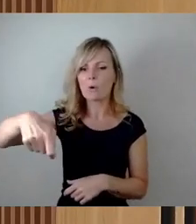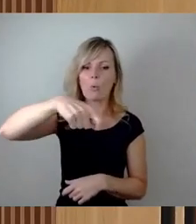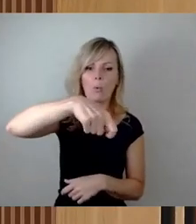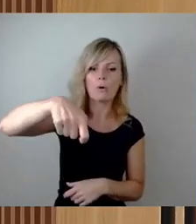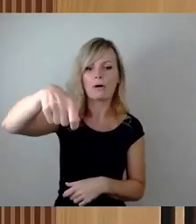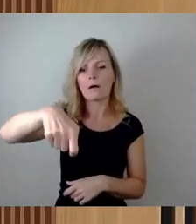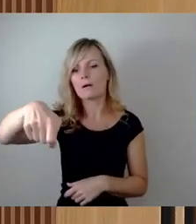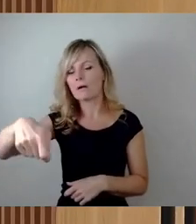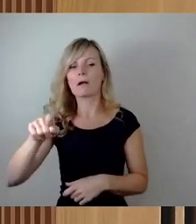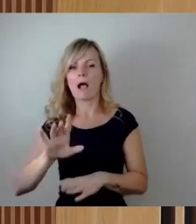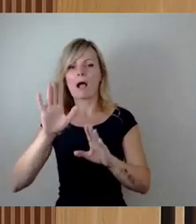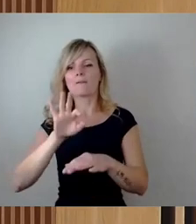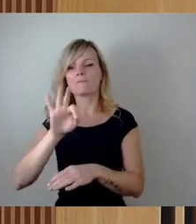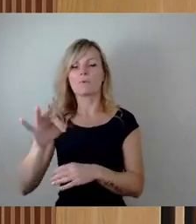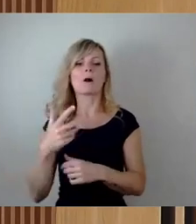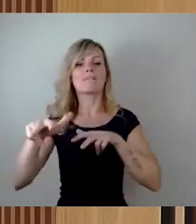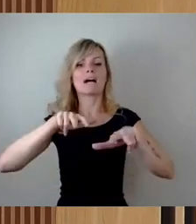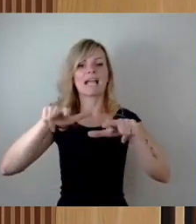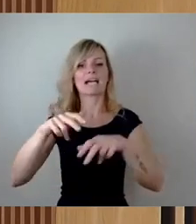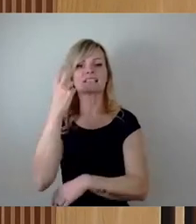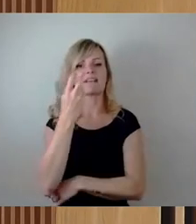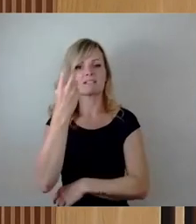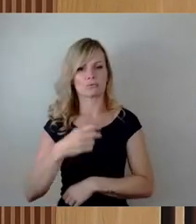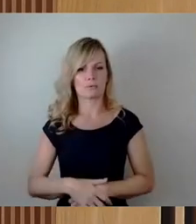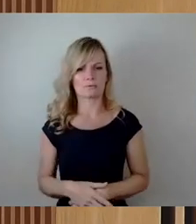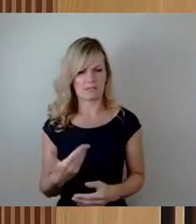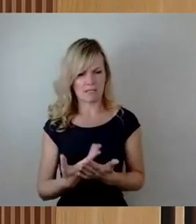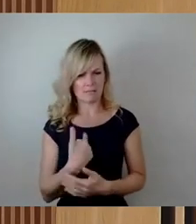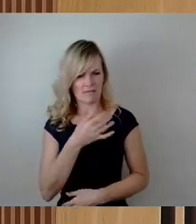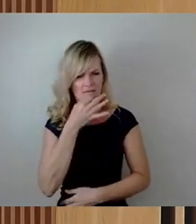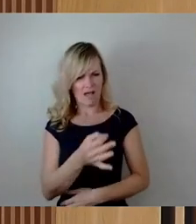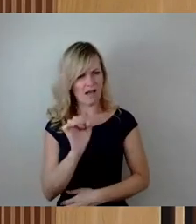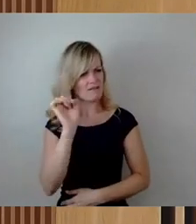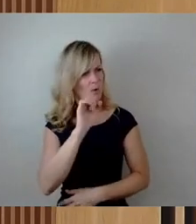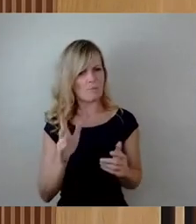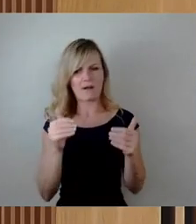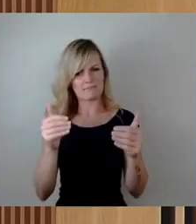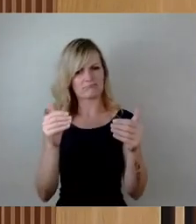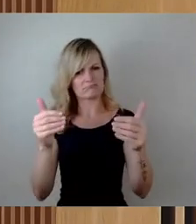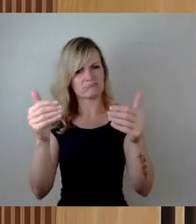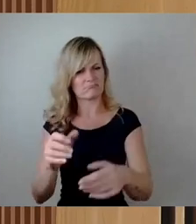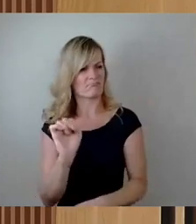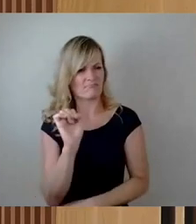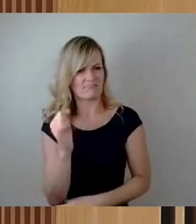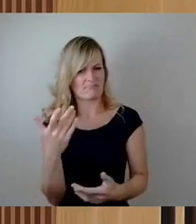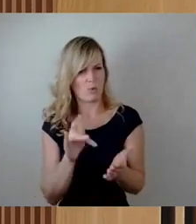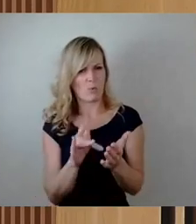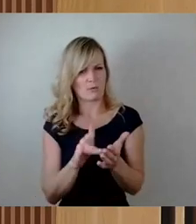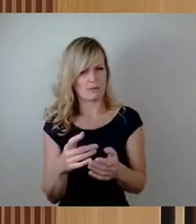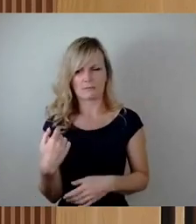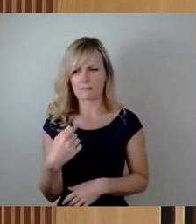stelle ich mir schon jetzt die Frage, was eigentlich die Ursachen für die Verzögerungen waren seit 2021, 2022,